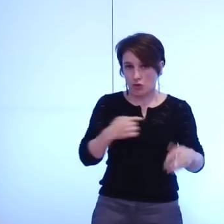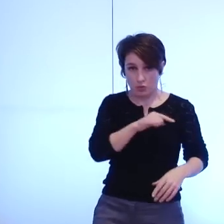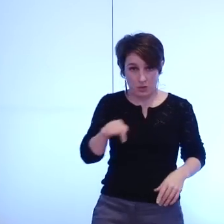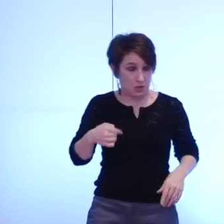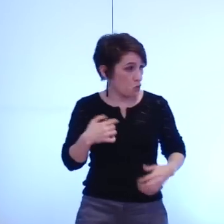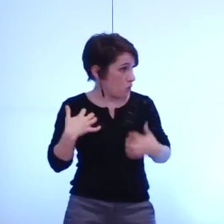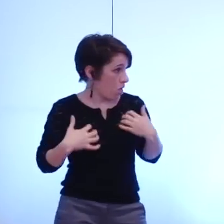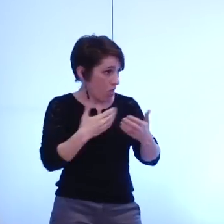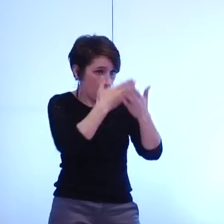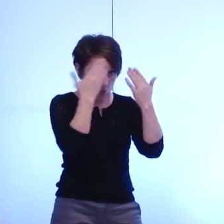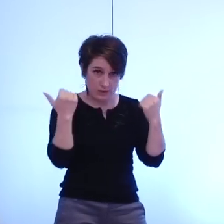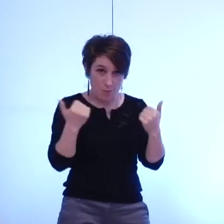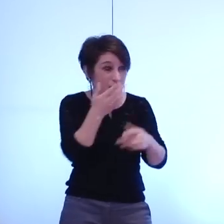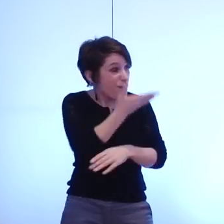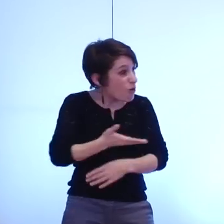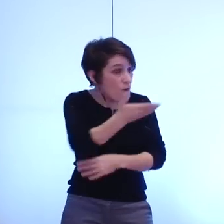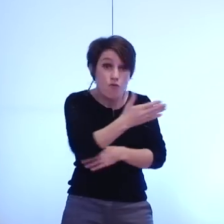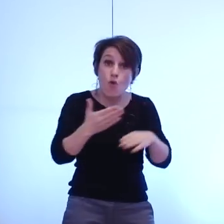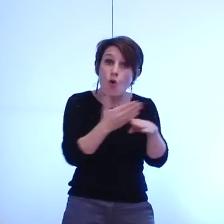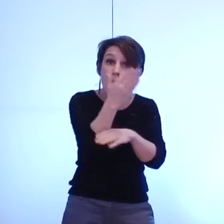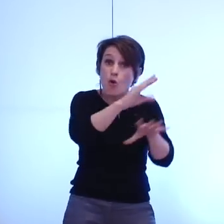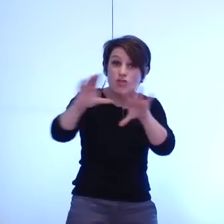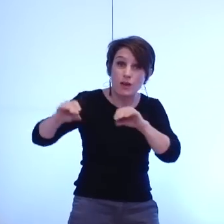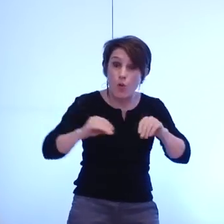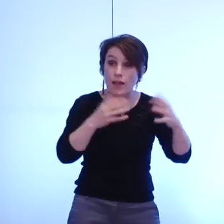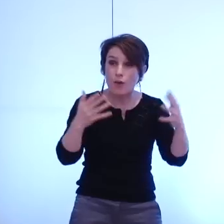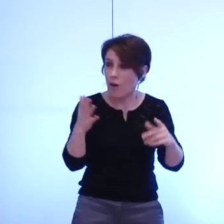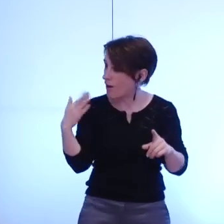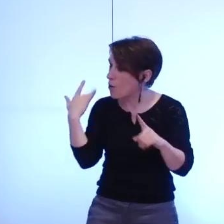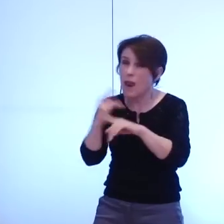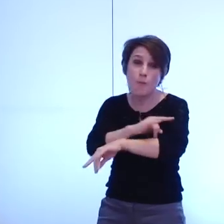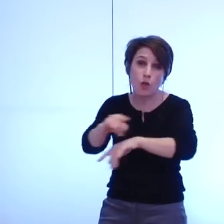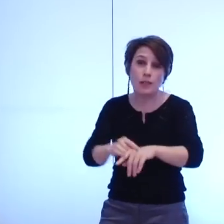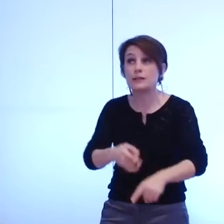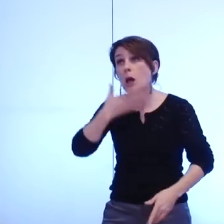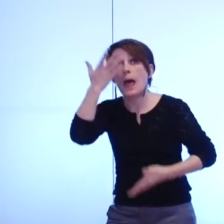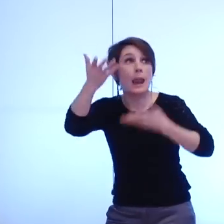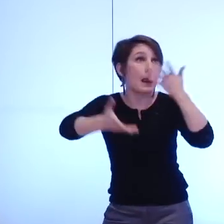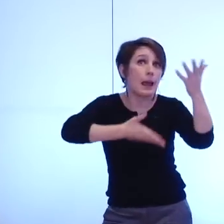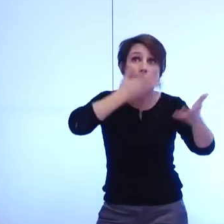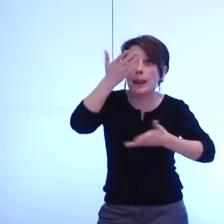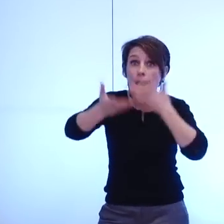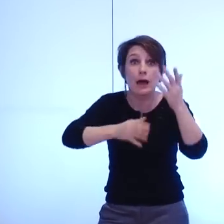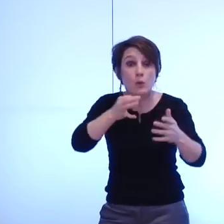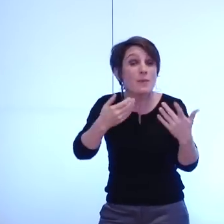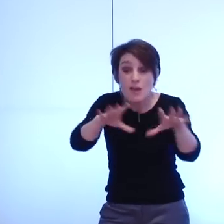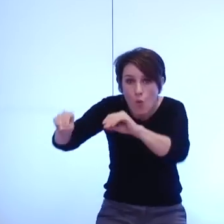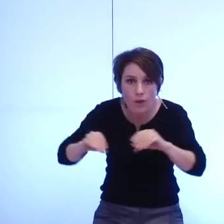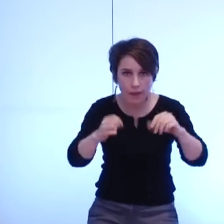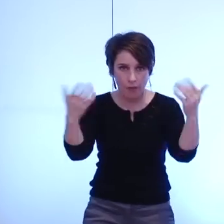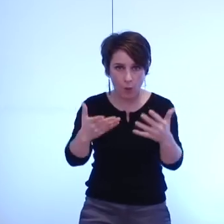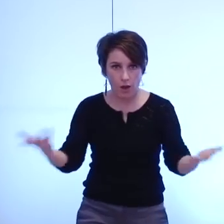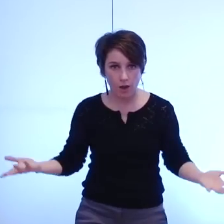ce sont les projets concrets on a vu des ronds dans l'eau pendant des heures ça c'est sûr mais quels sont les projets concrets